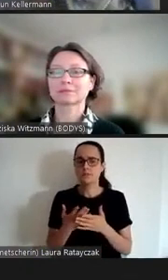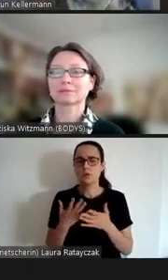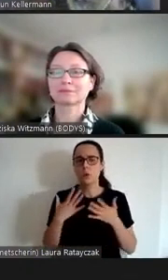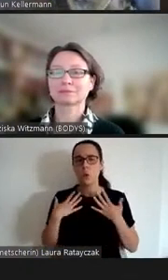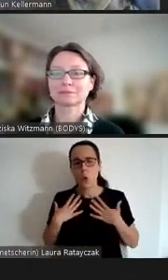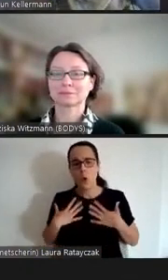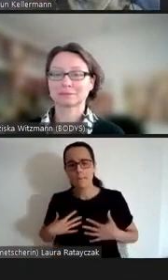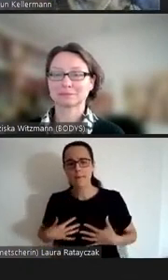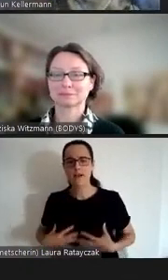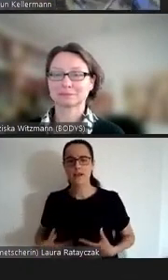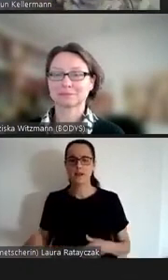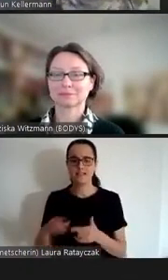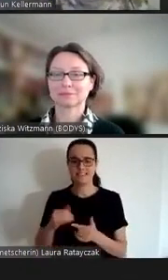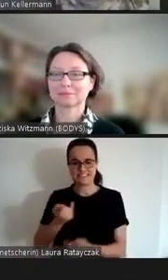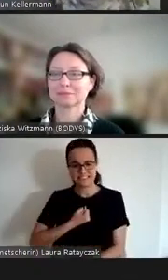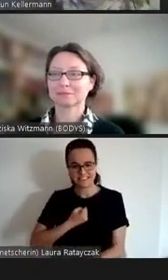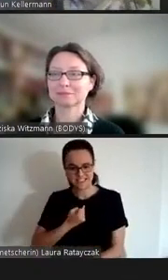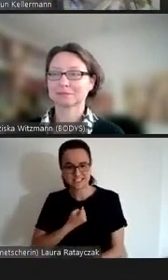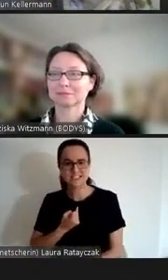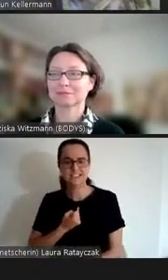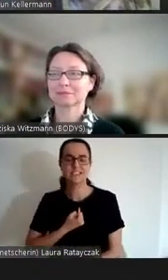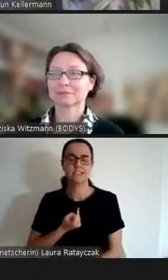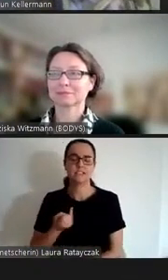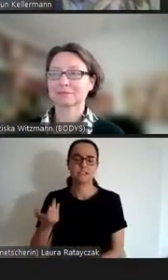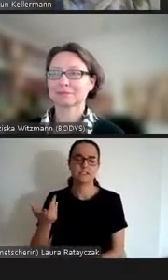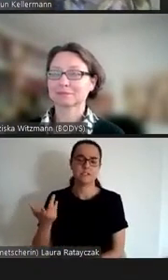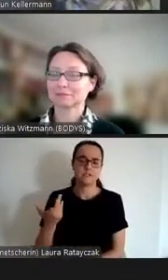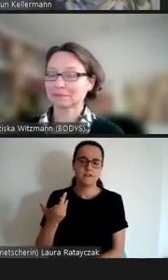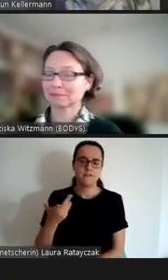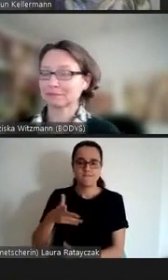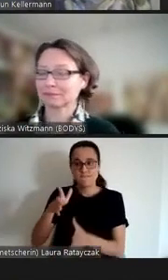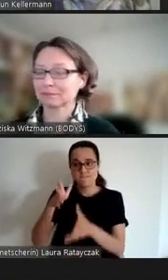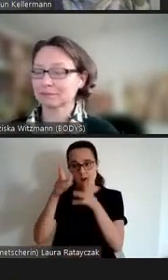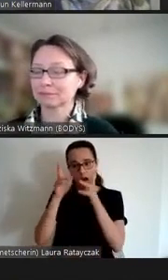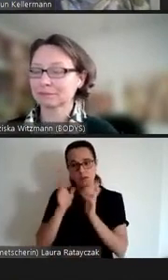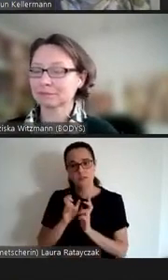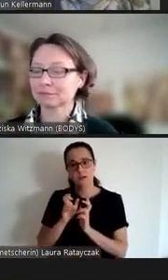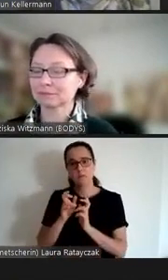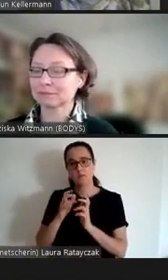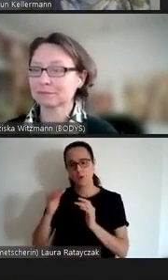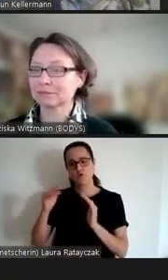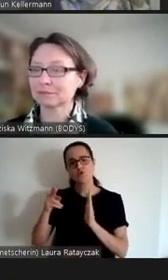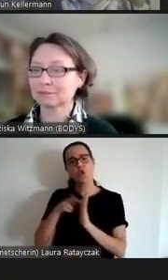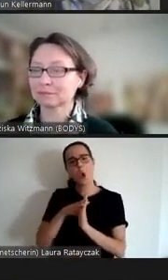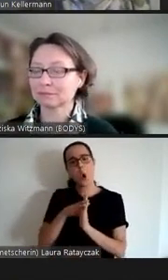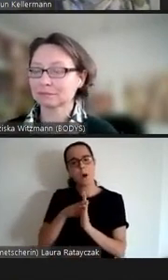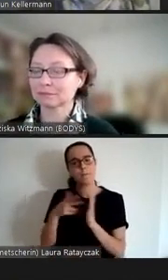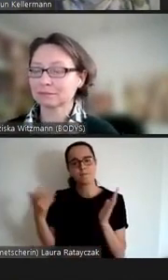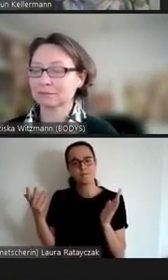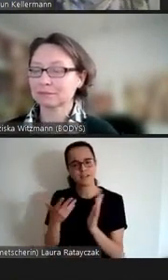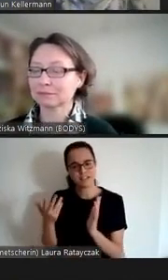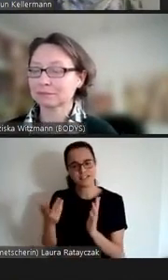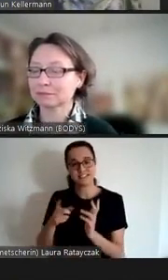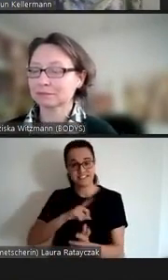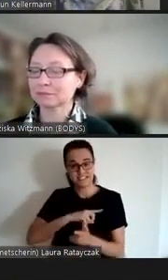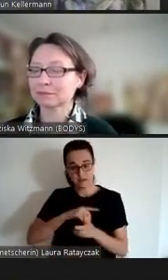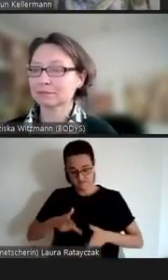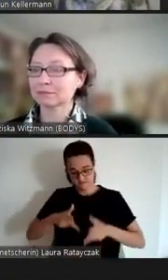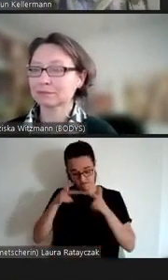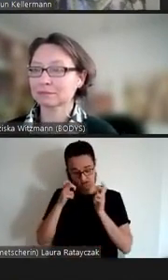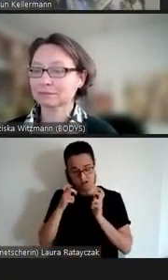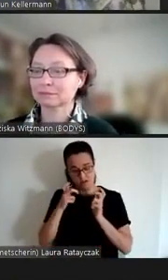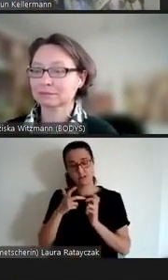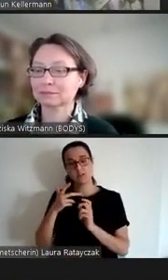von Identität von Wahrnehmung und Normierung Selbstwahrnehmung und